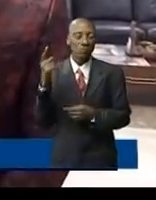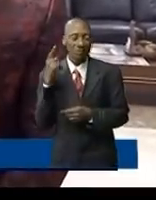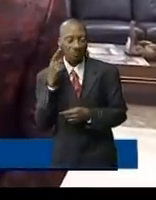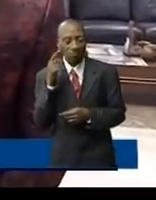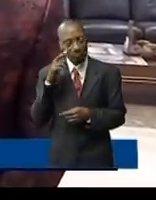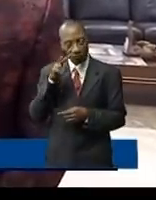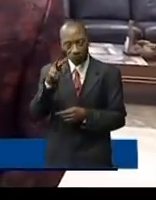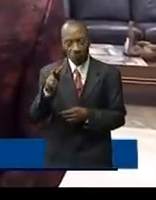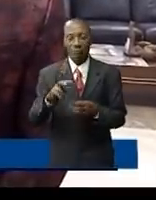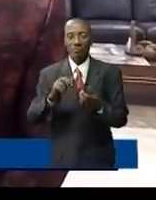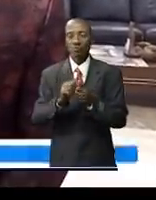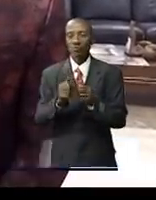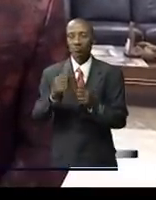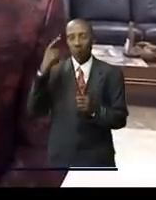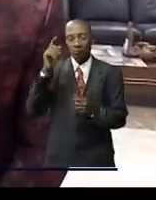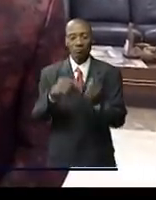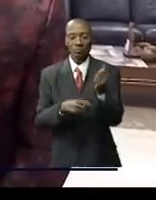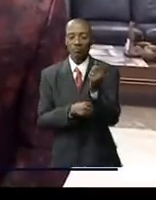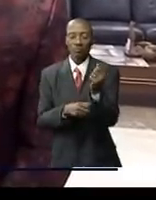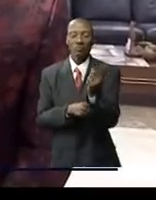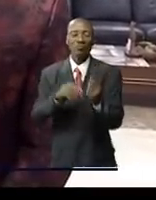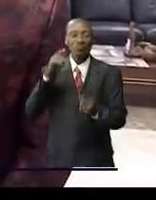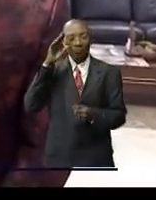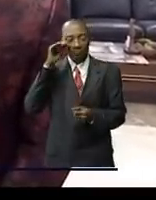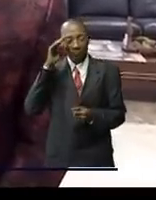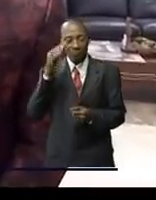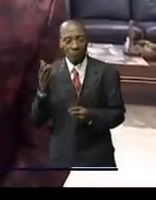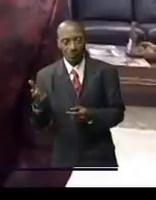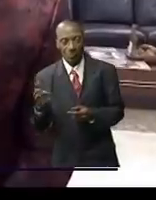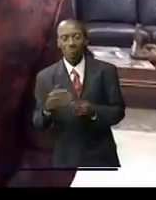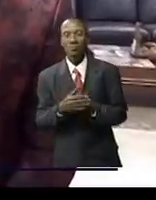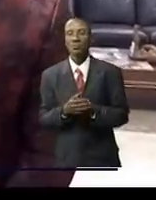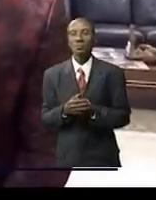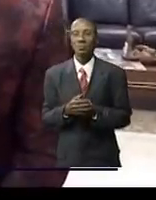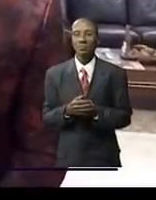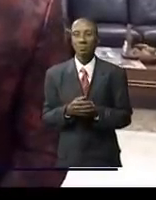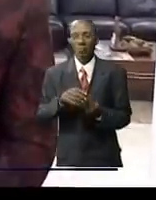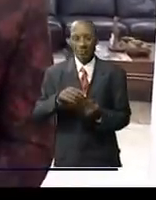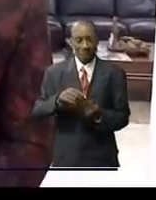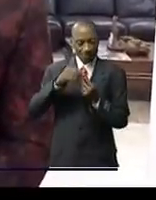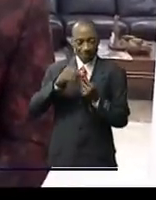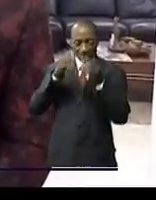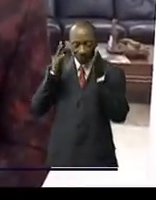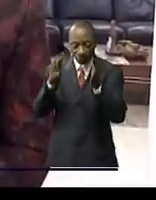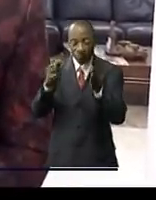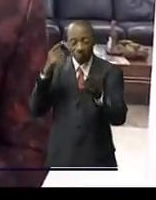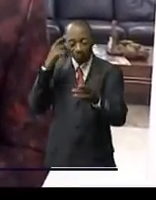de Bombay là et tous les gens qui apportent à la Bombay il a fait une recommandation spéciale au président de la République qui doit mettre un